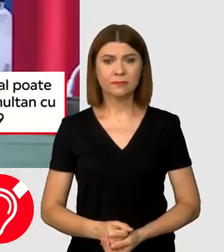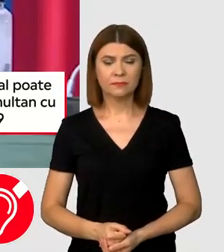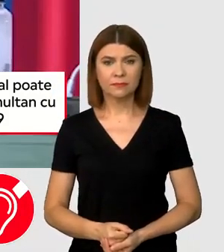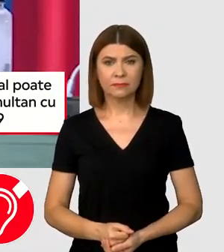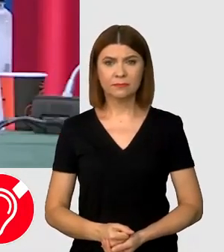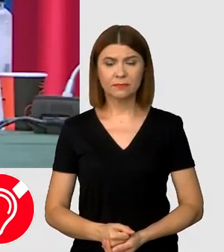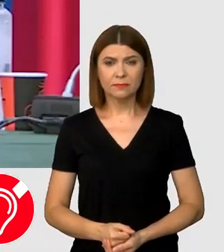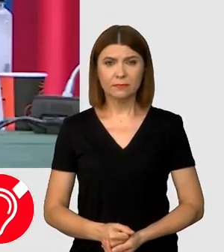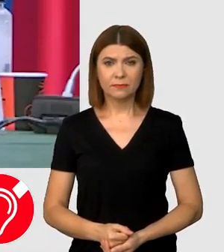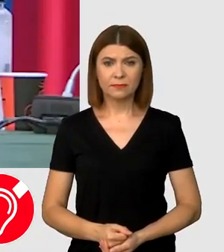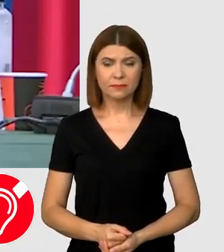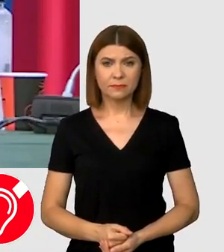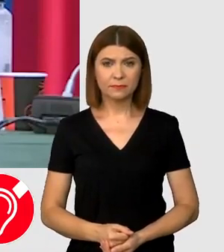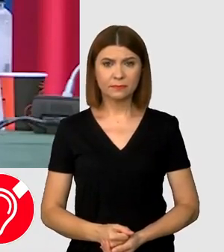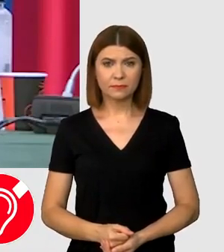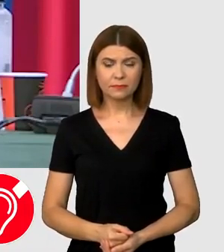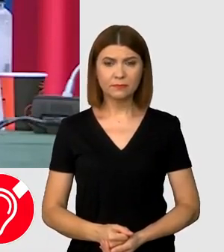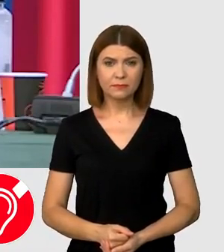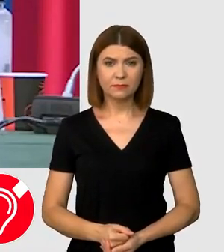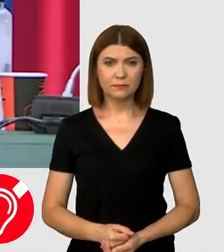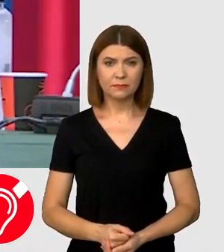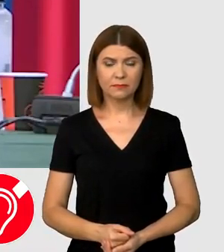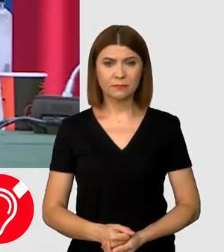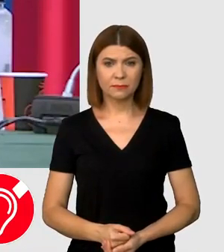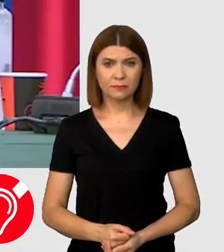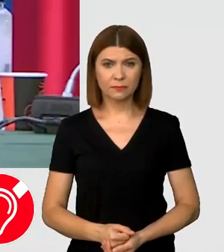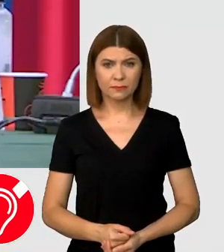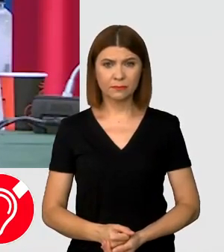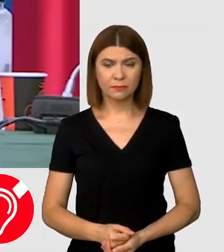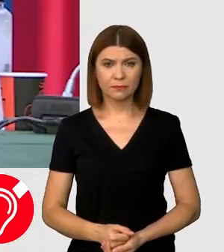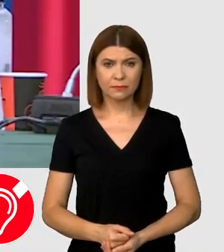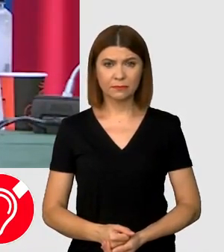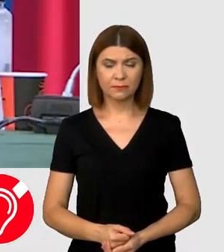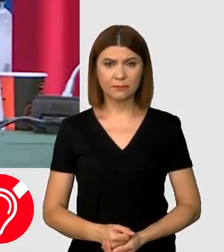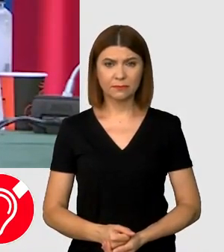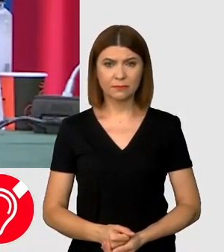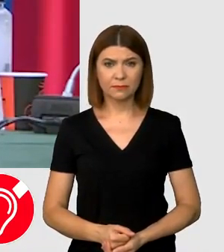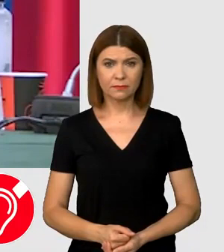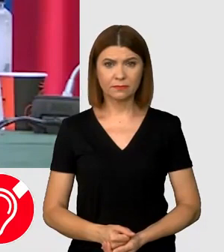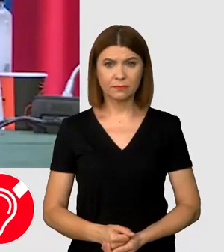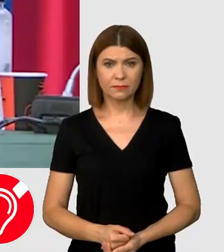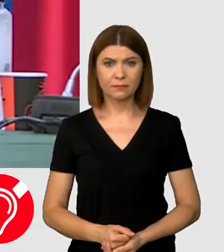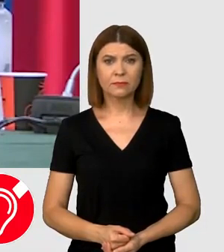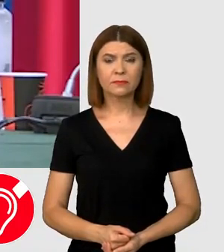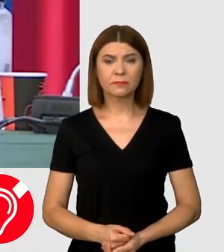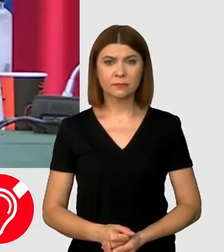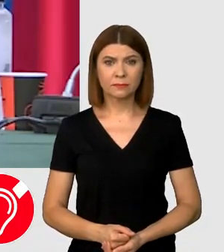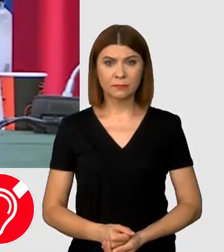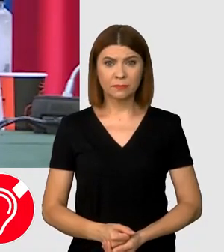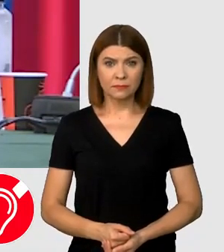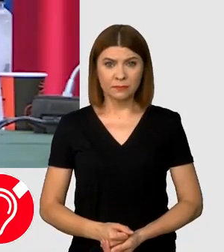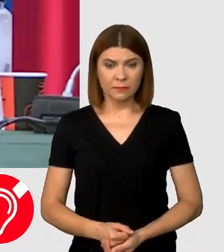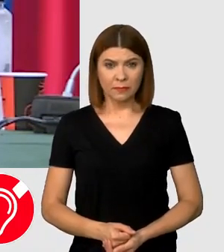Vaccinarea împotriva COVID-19 se poate efectua simultan cu celelalte tipuri de vaccinuri care sunt incluse în Programul